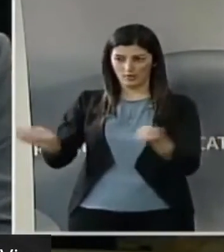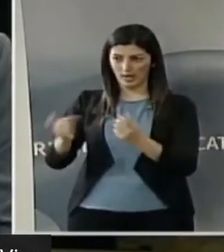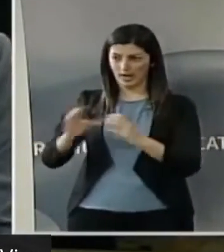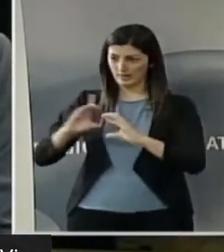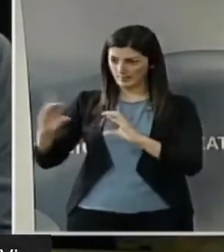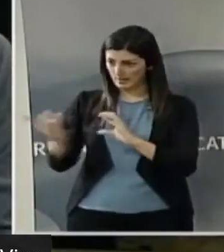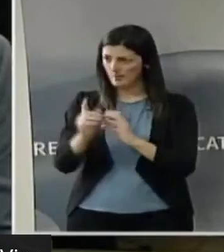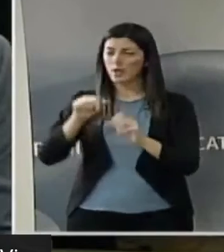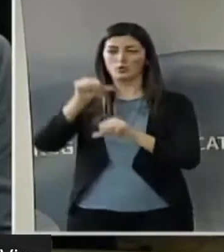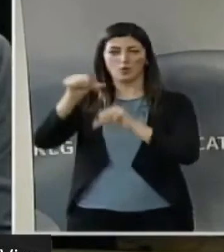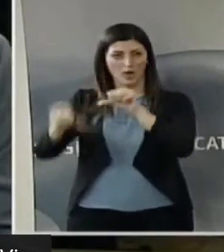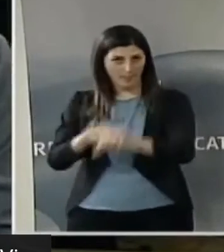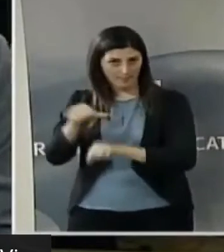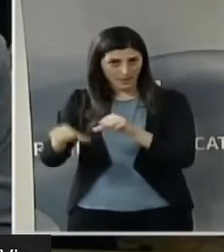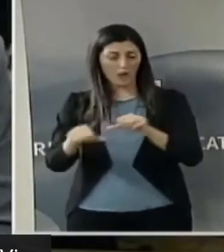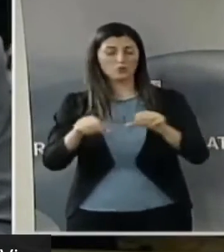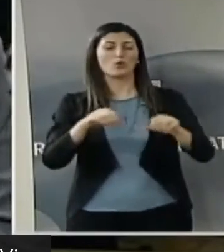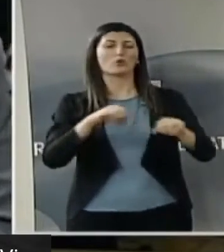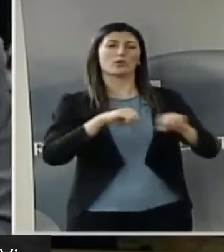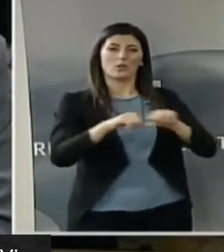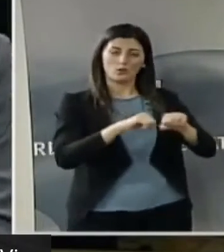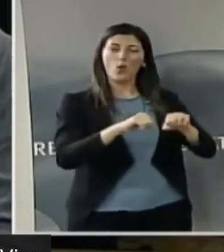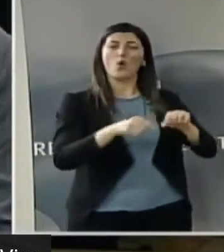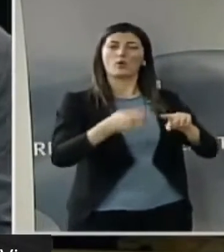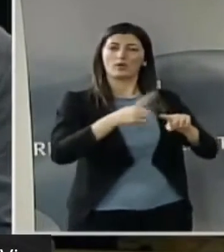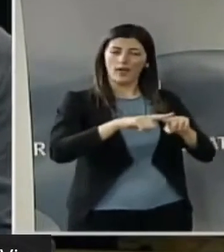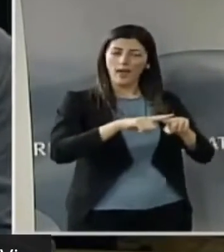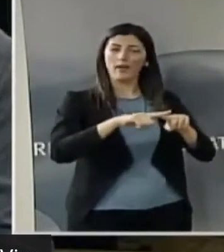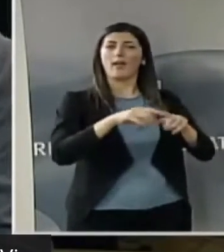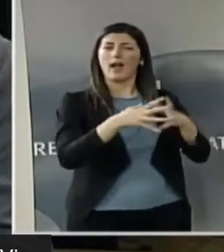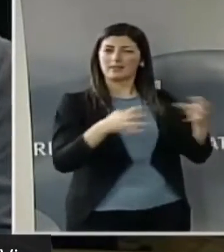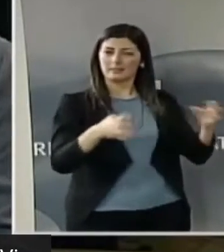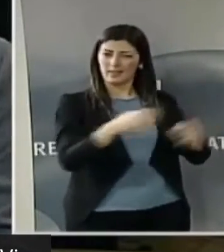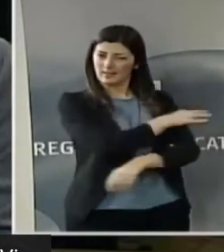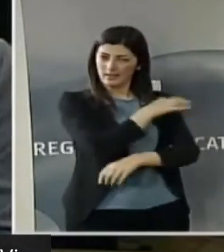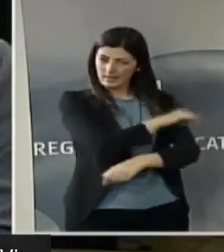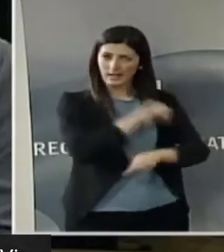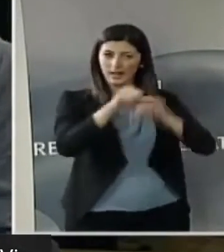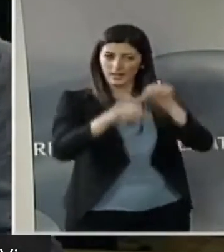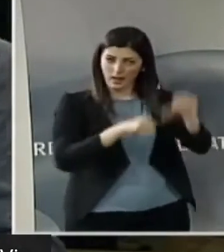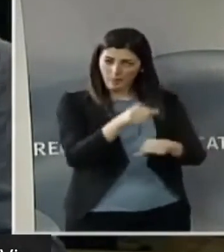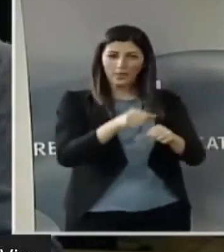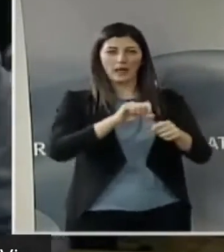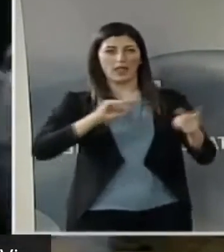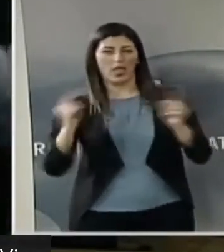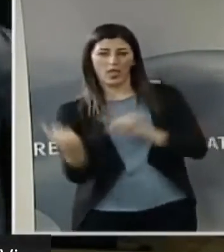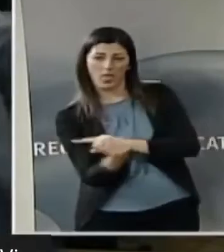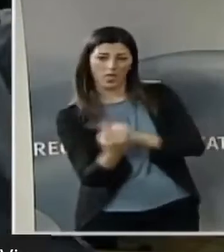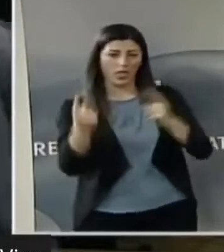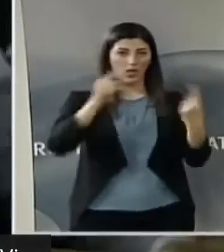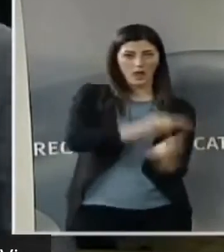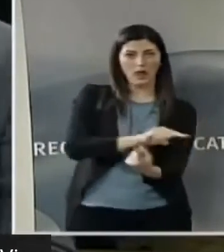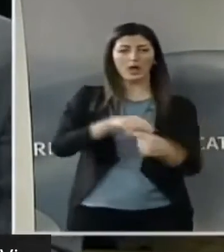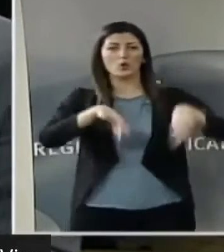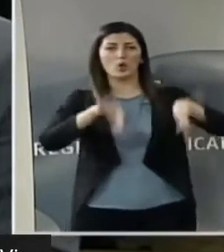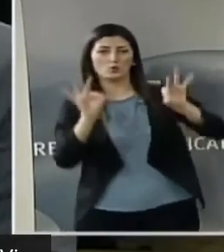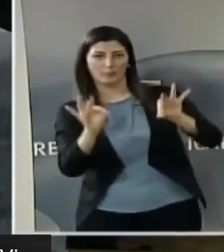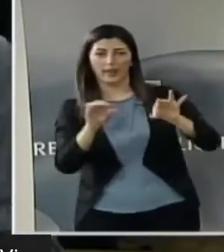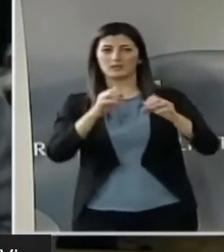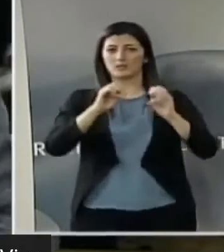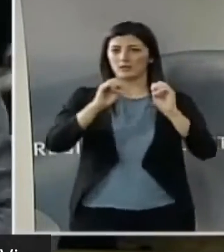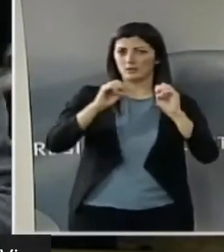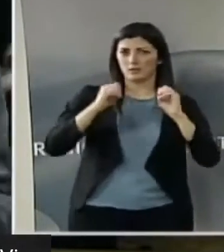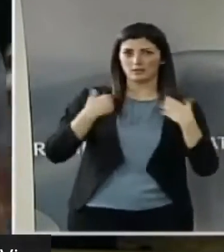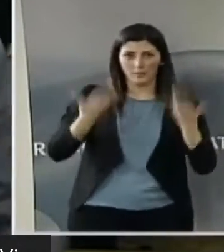cambiato direttore generale alle aziende sanitarie, le avete sostituiti, sono sospesi, sono dimessi, non ci